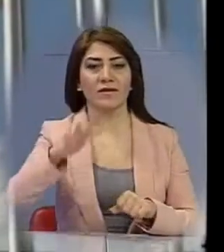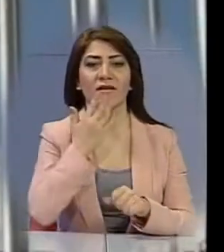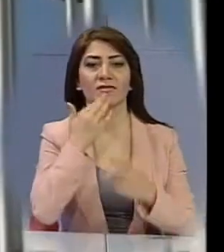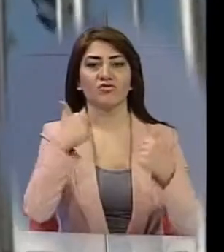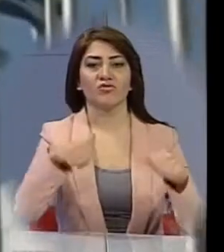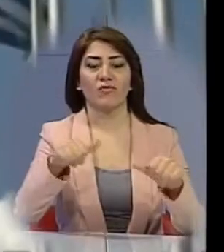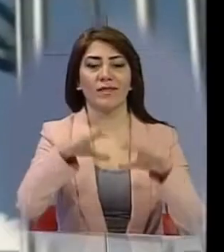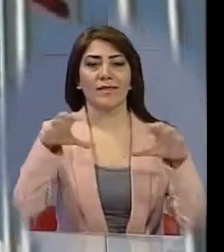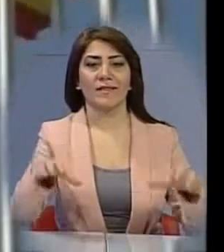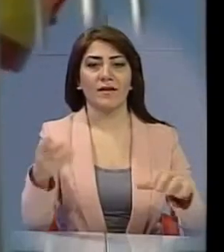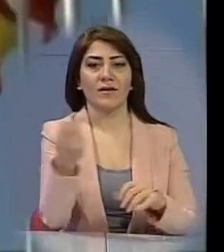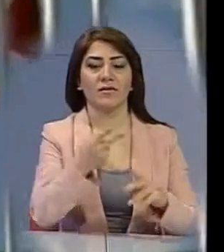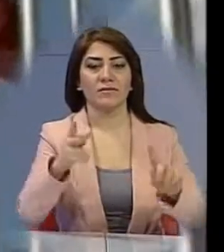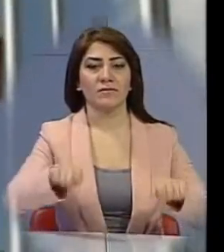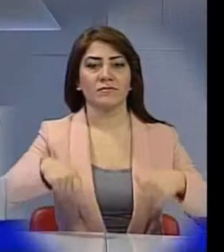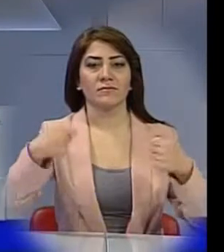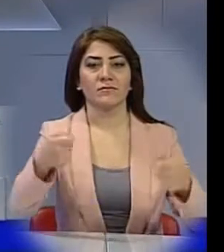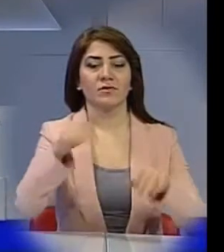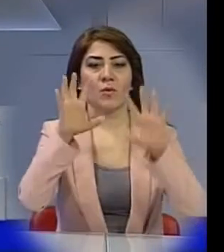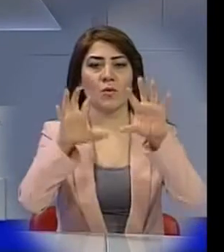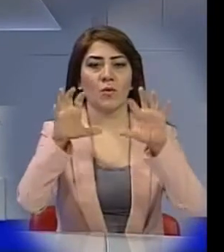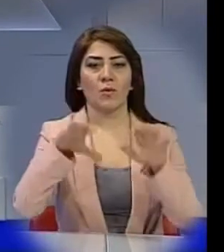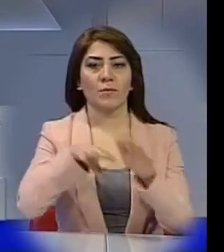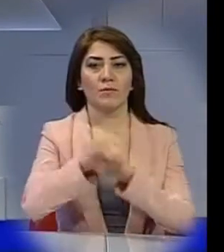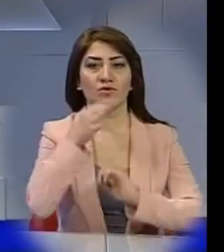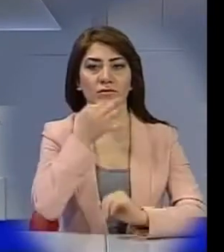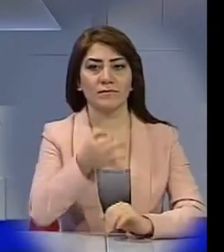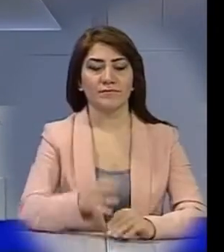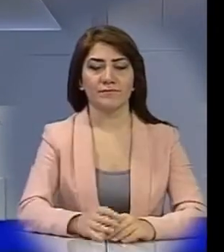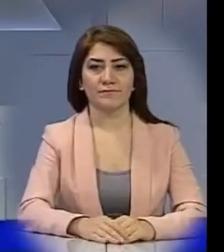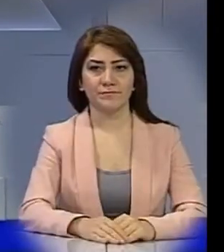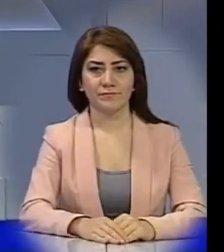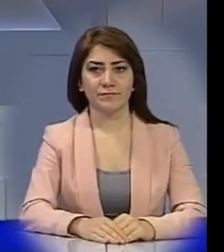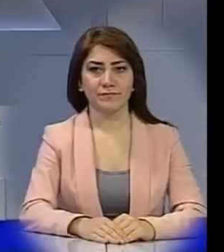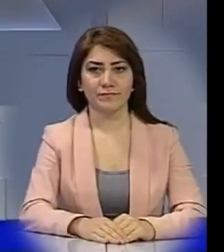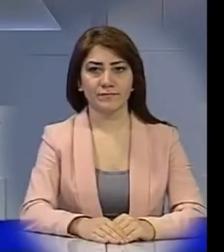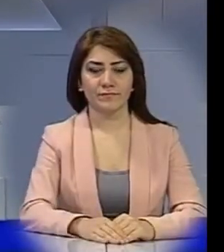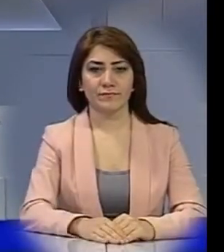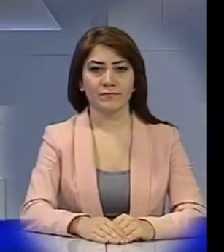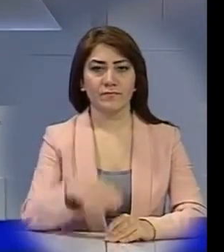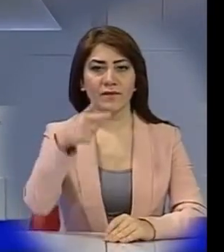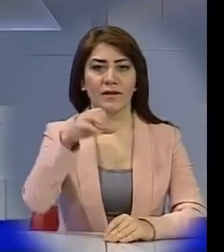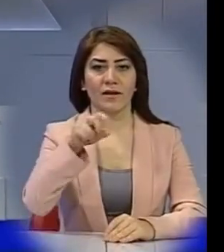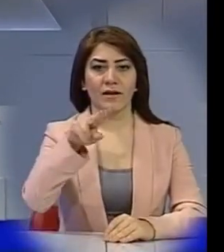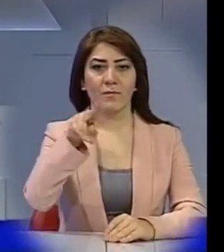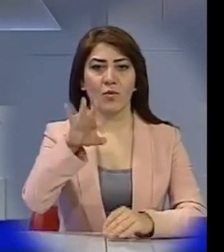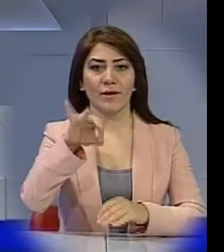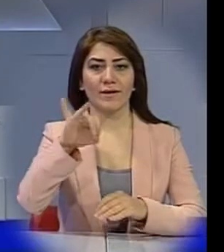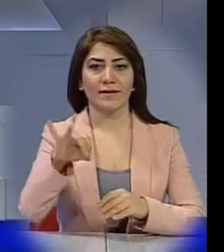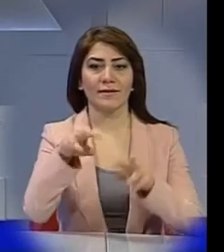խորդարանների նախագահներին ասված է բանաձևի նախագծում։ Կալիպոլի